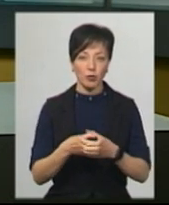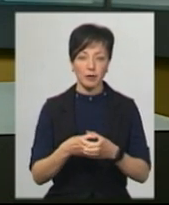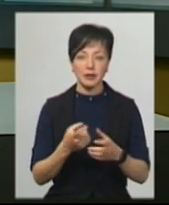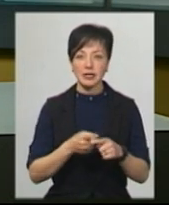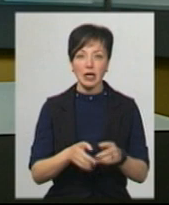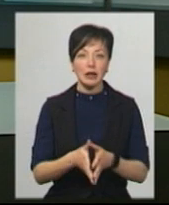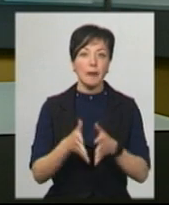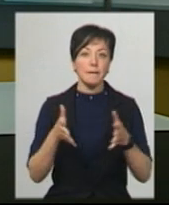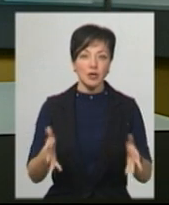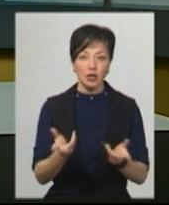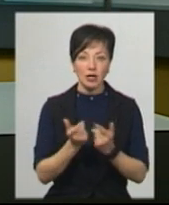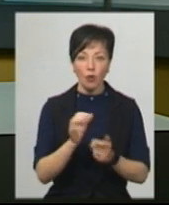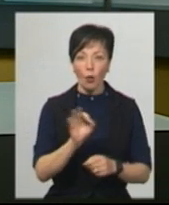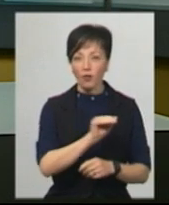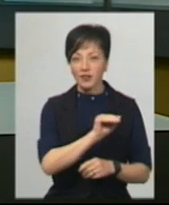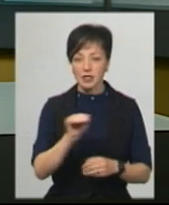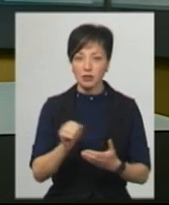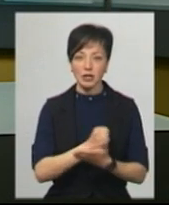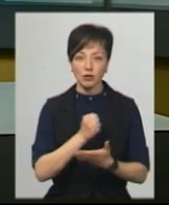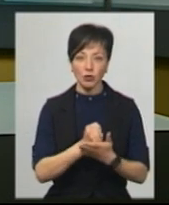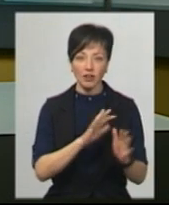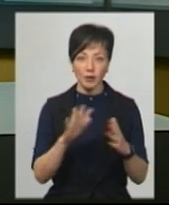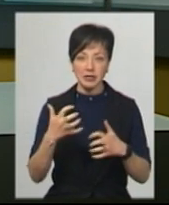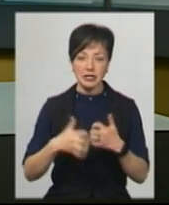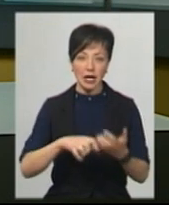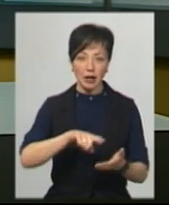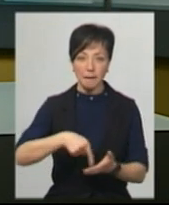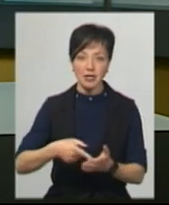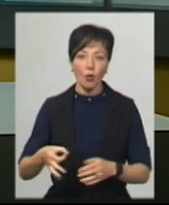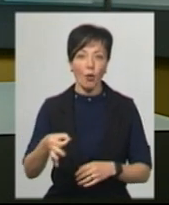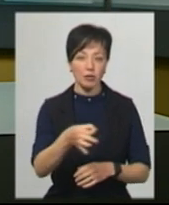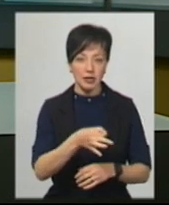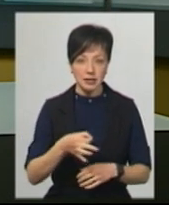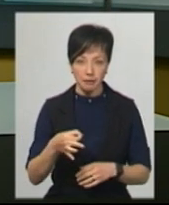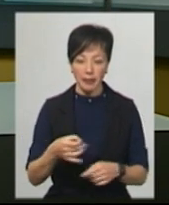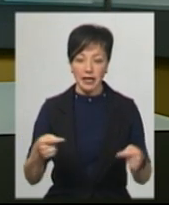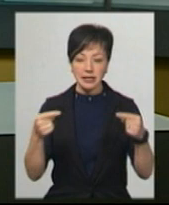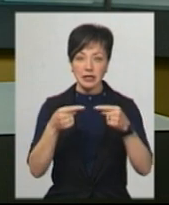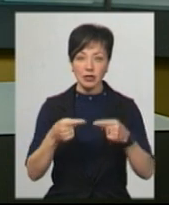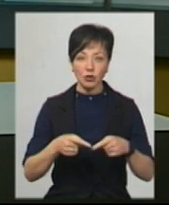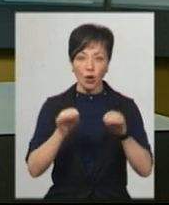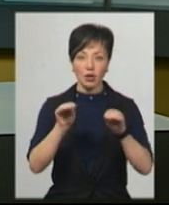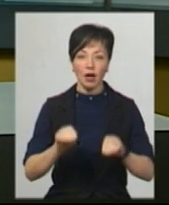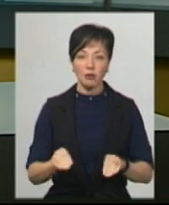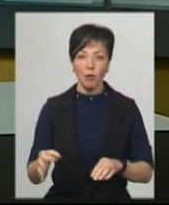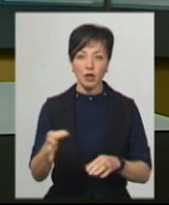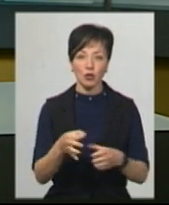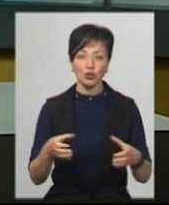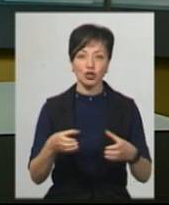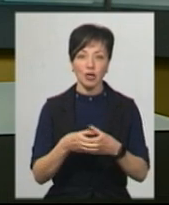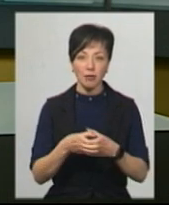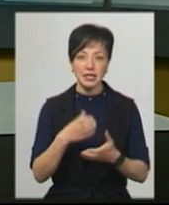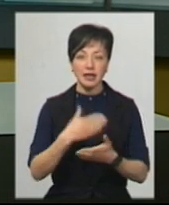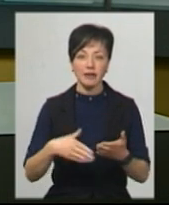Це найбільша кількість офіційно зареєстрованих випадків серед міст Хмельниччини. Згідно даних обласного оперативного штабу з